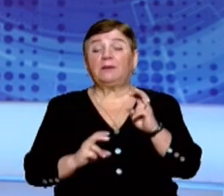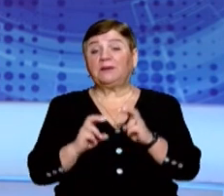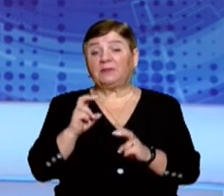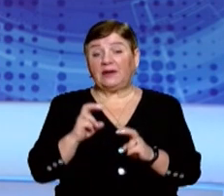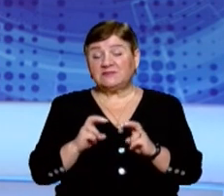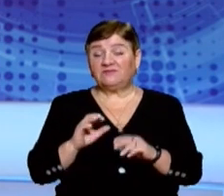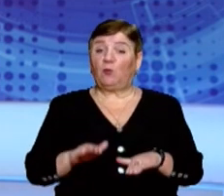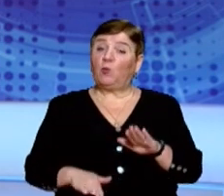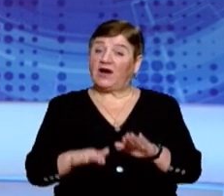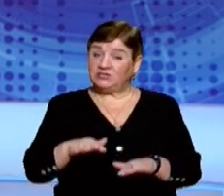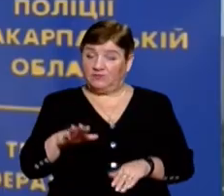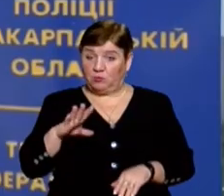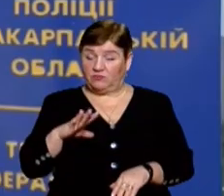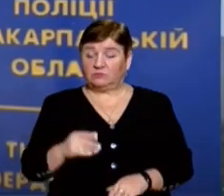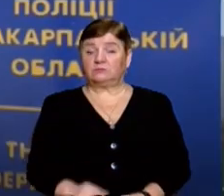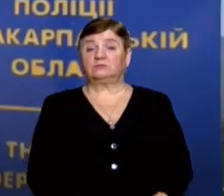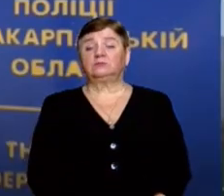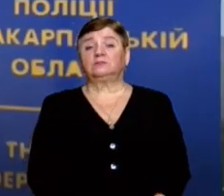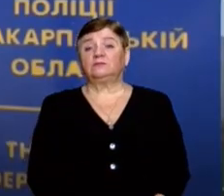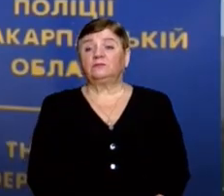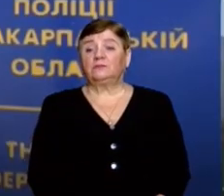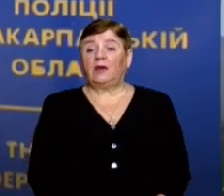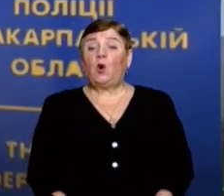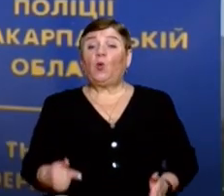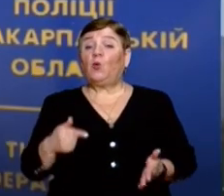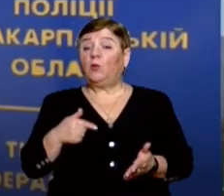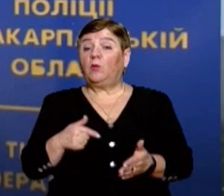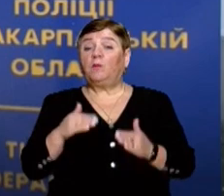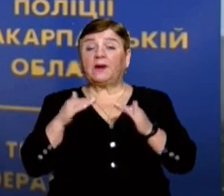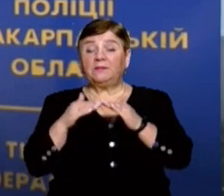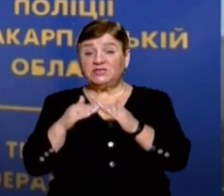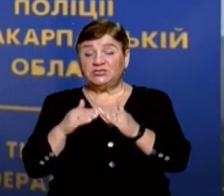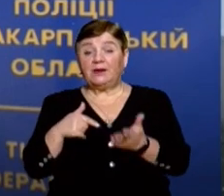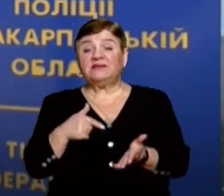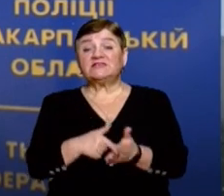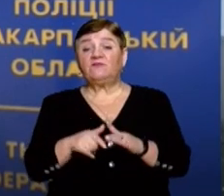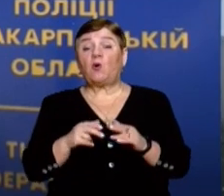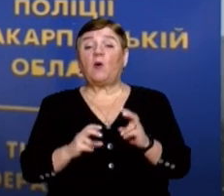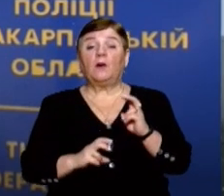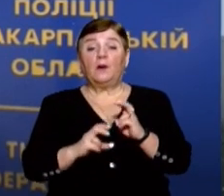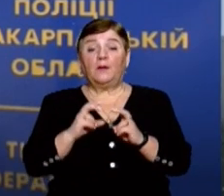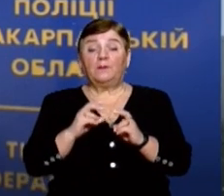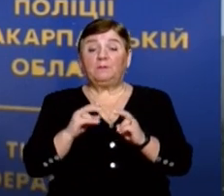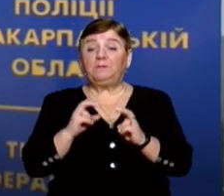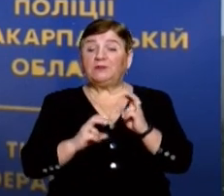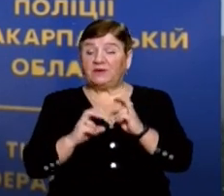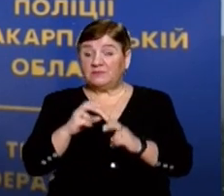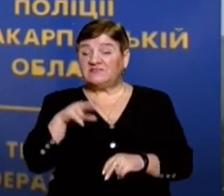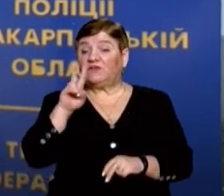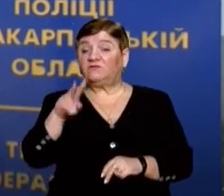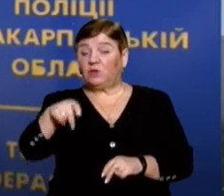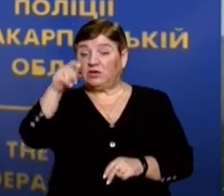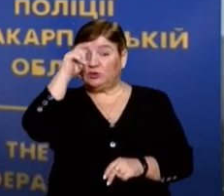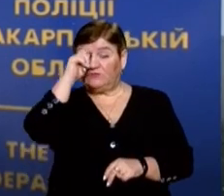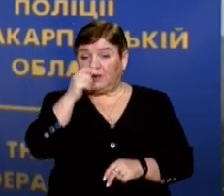стався в Мукачеві. У приміщення місцевого підприємства вірвалося двоє чоловіків, які